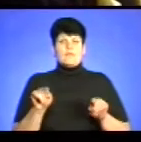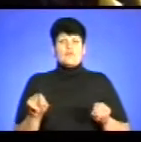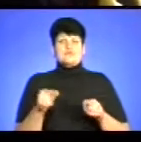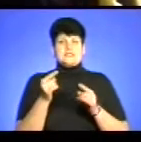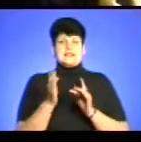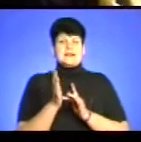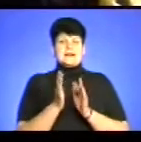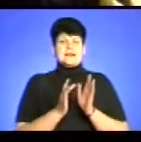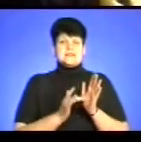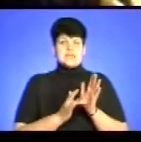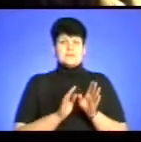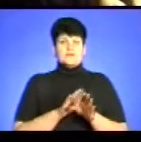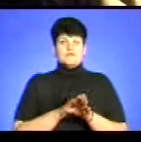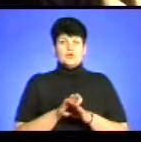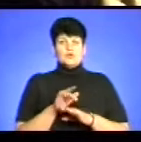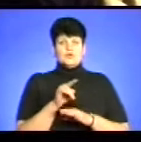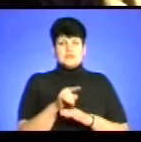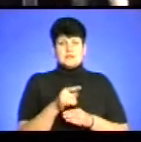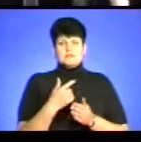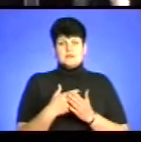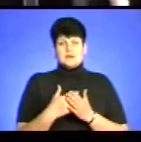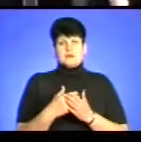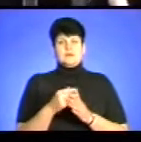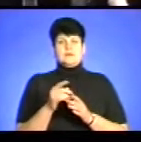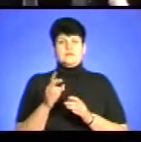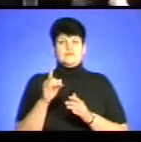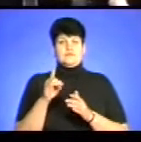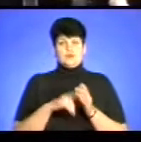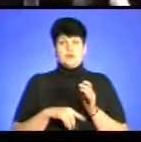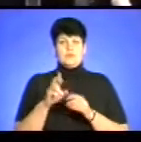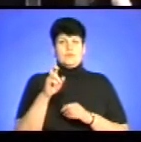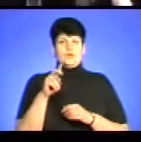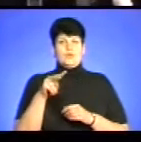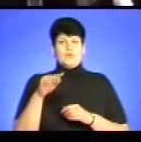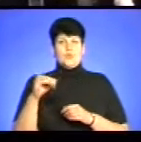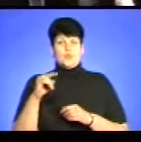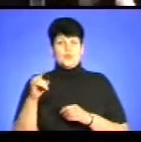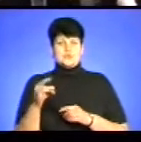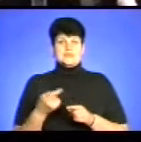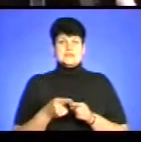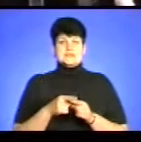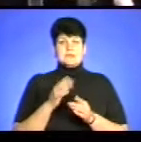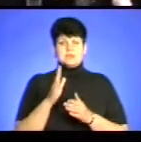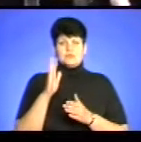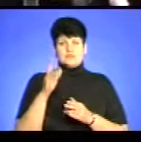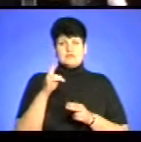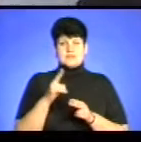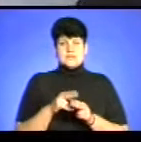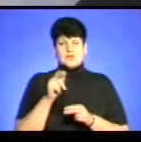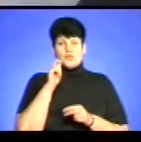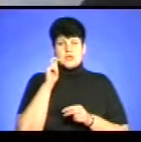Христа. Виконують їх у стилі релігійного блюзу. Родзинкою концерту має стати пісня українською мовою.